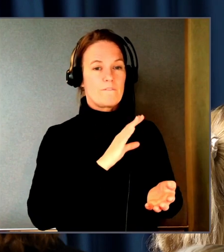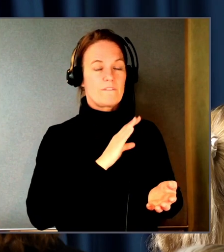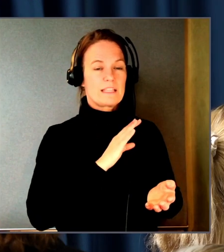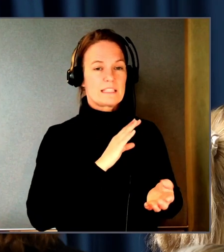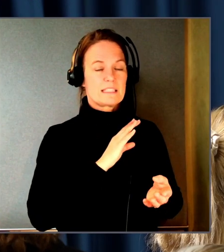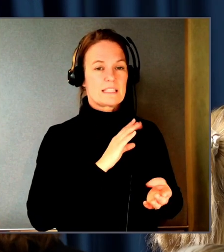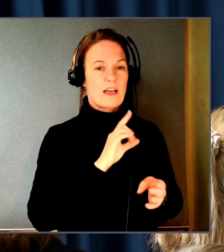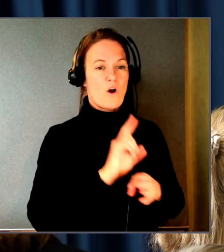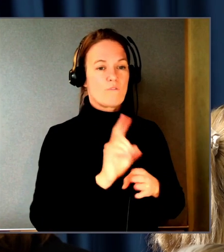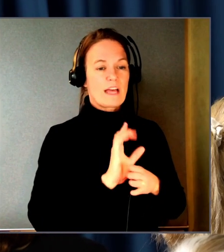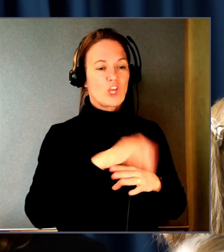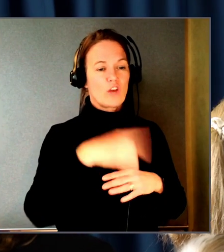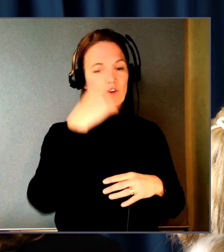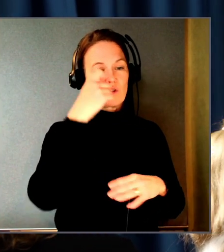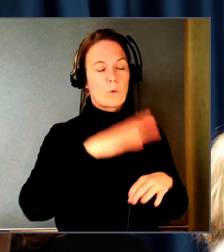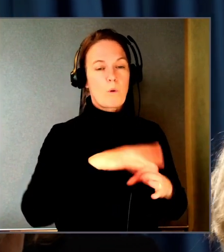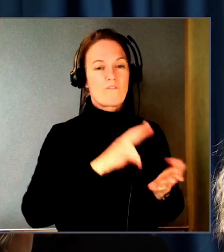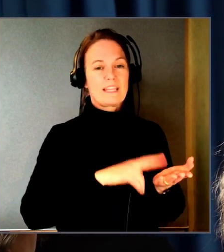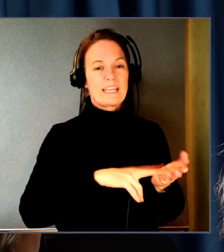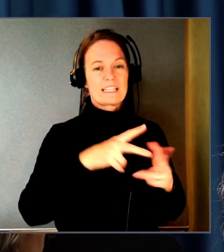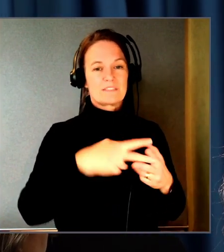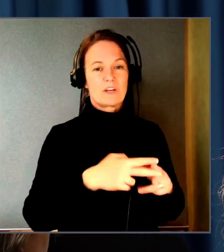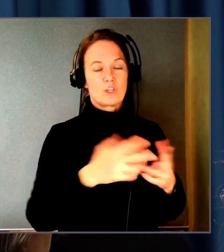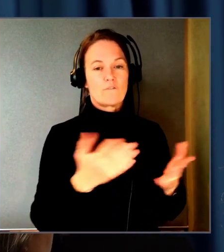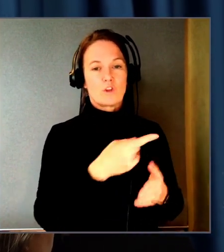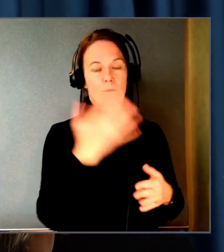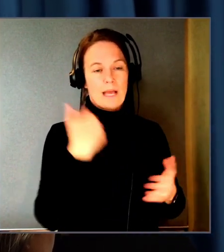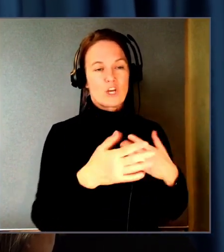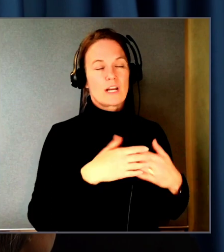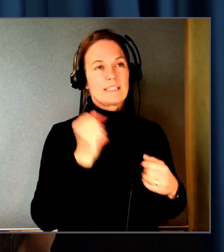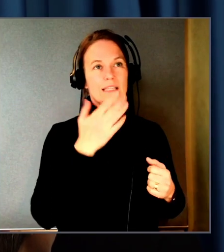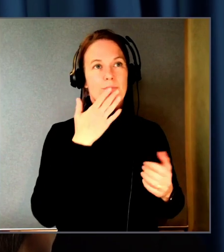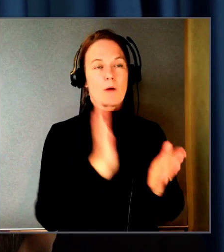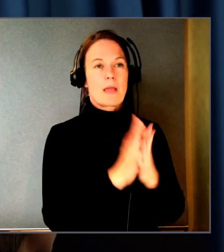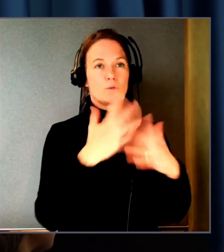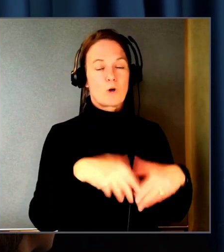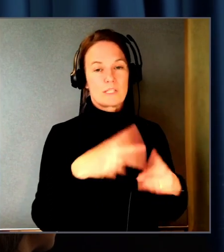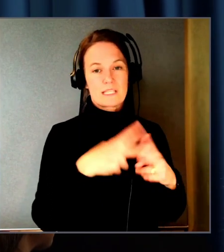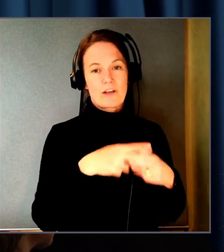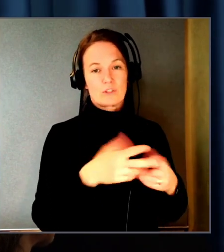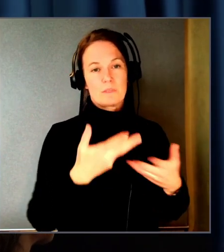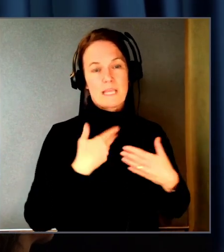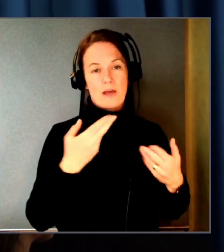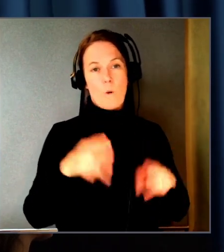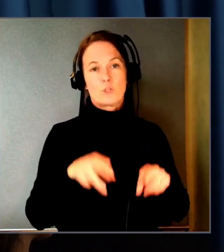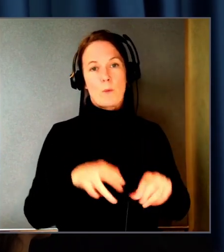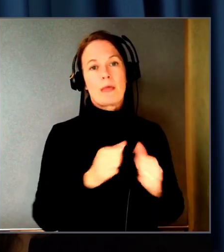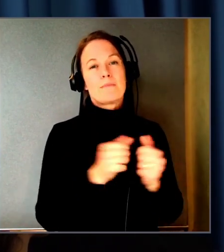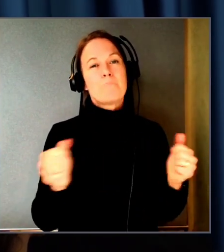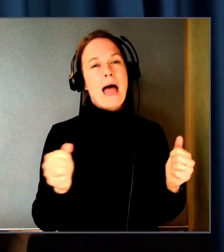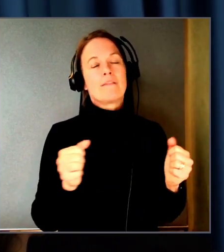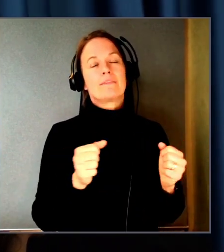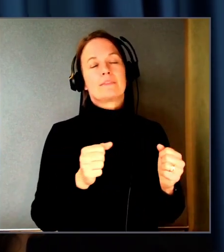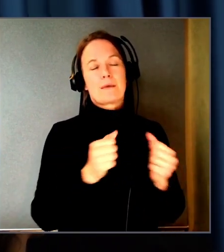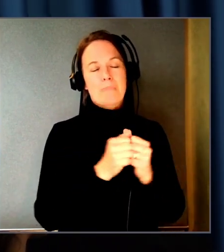kan göra. Så det är jättebra med automatiska verktyg som ger omdömen. Men man måste